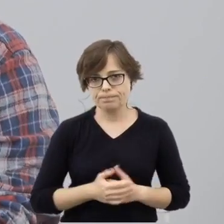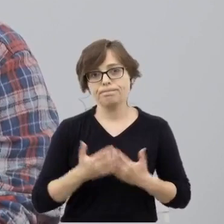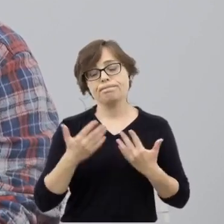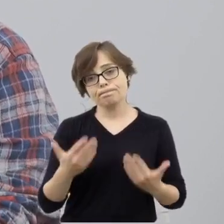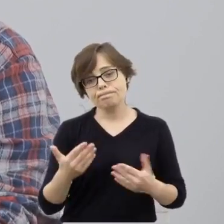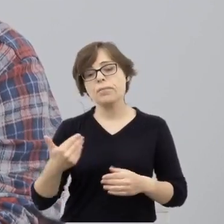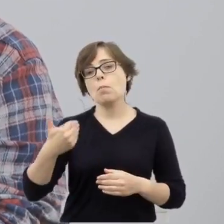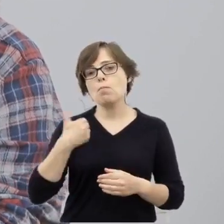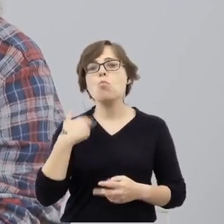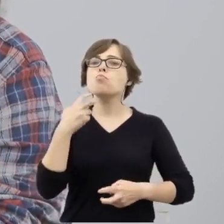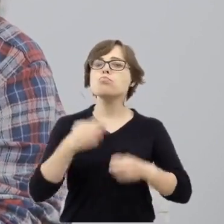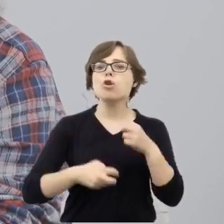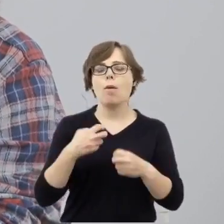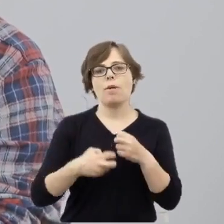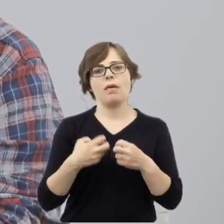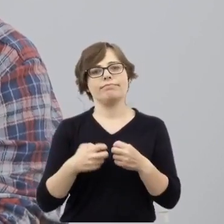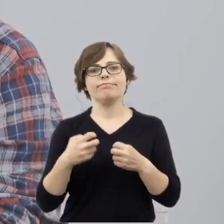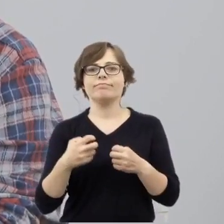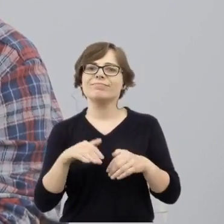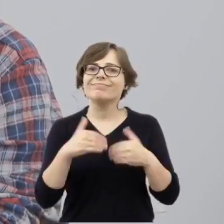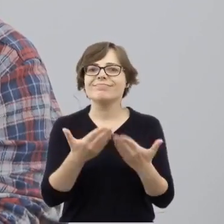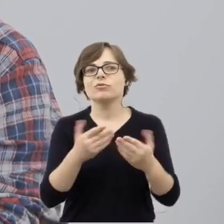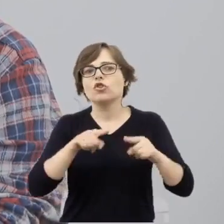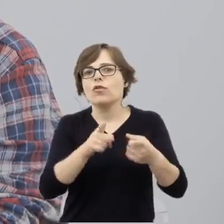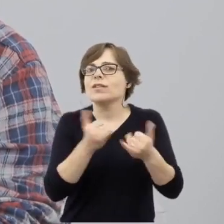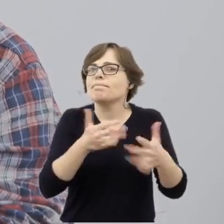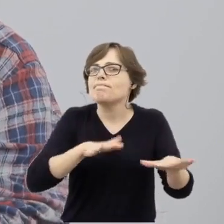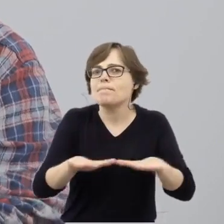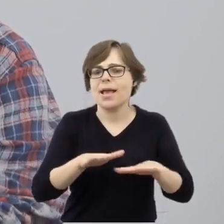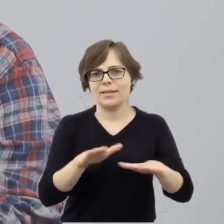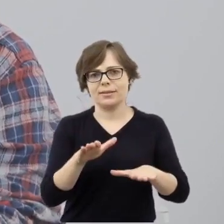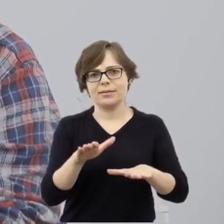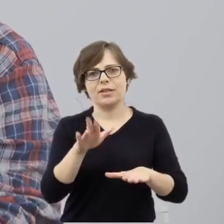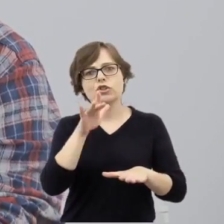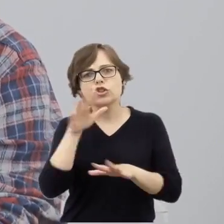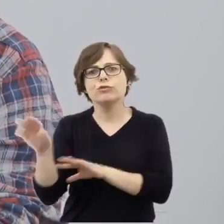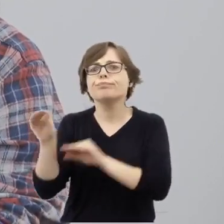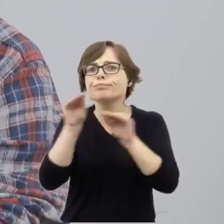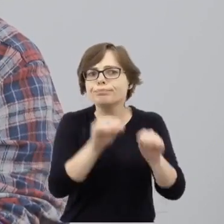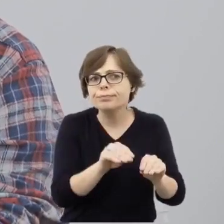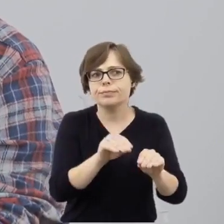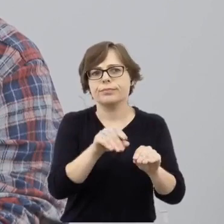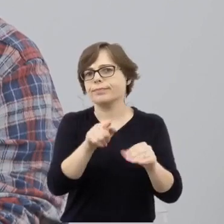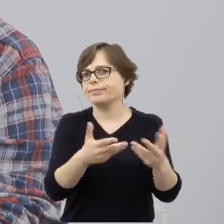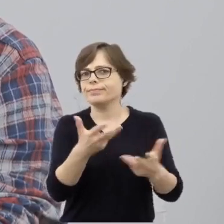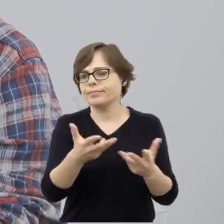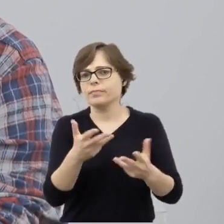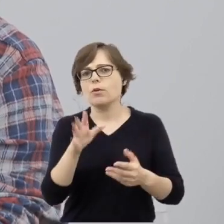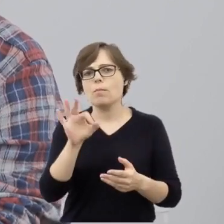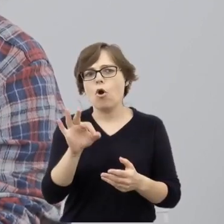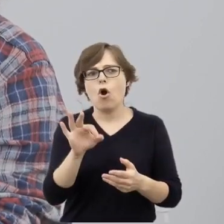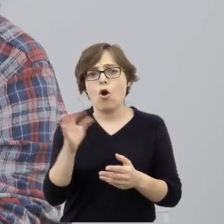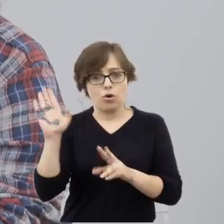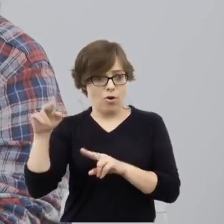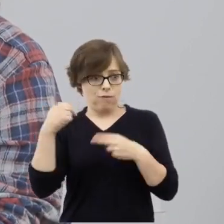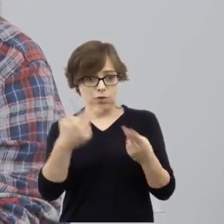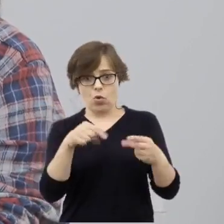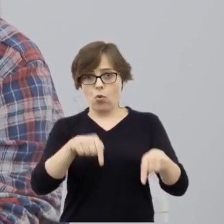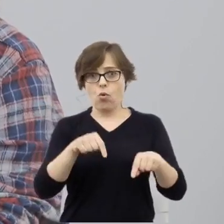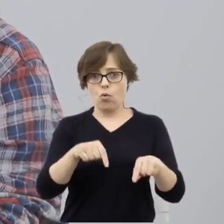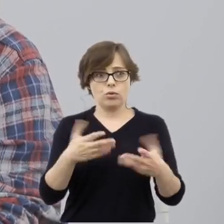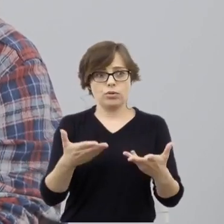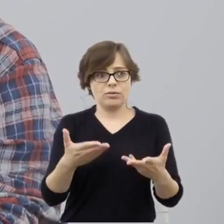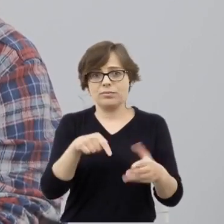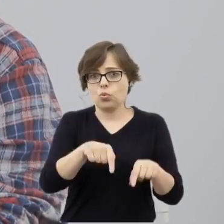problemem zorganizowania jakiegoś miejsca, w którym mogliby przebywać, może to by było ich osiedlać, a nie było już do czego wracać z